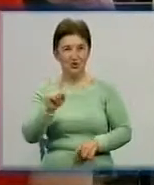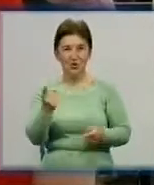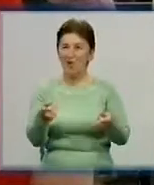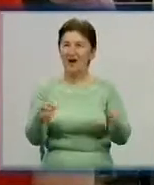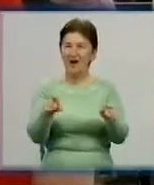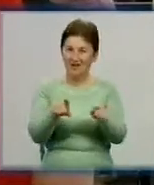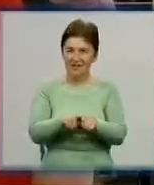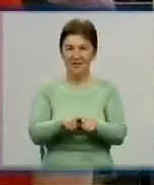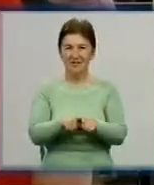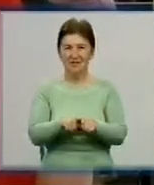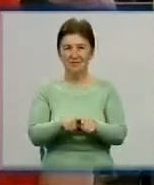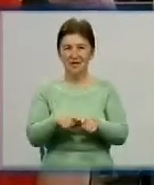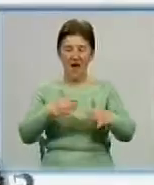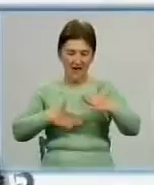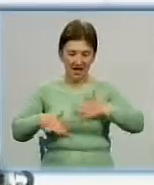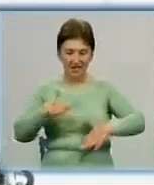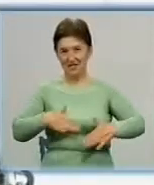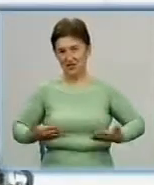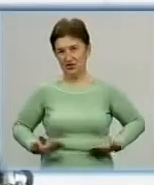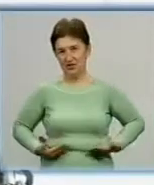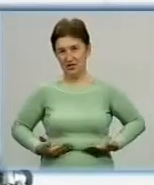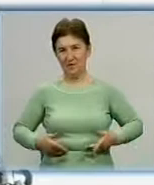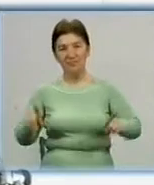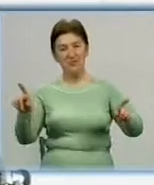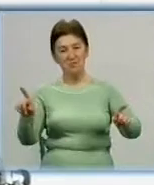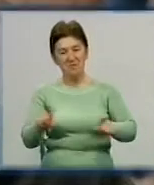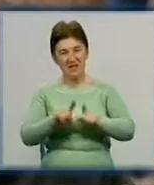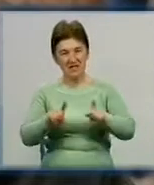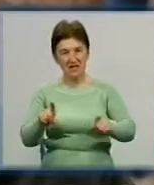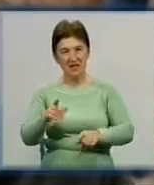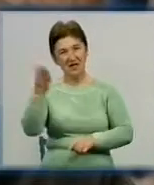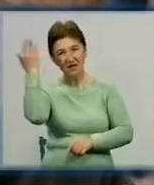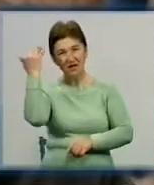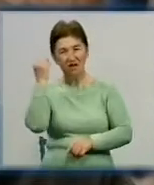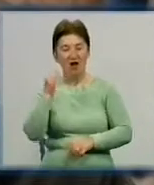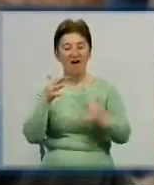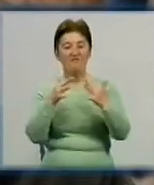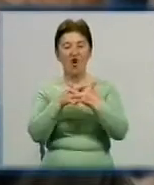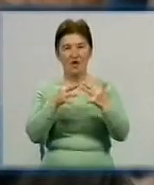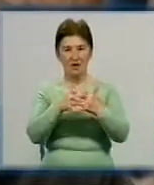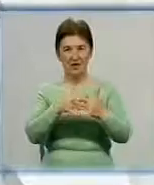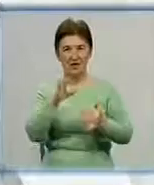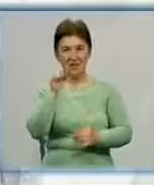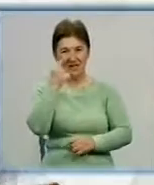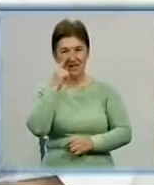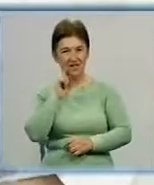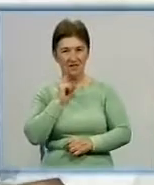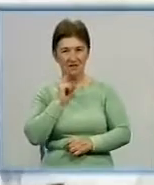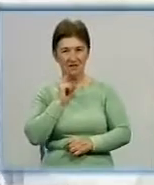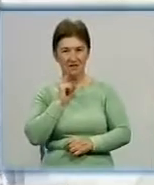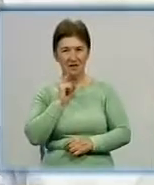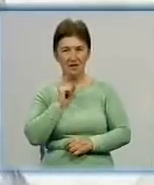видатом радіць і життя. Пісні воєнних років та вірші про війну ветерани слухають зі сльозами на очах. Но только